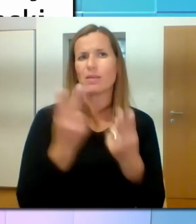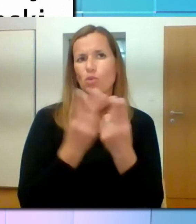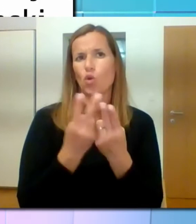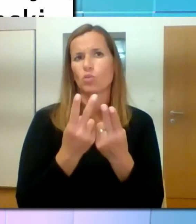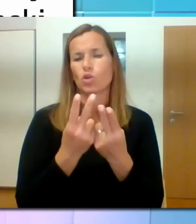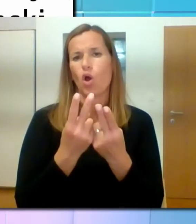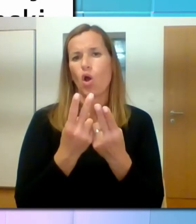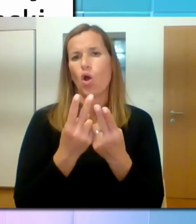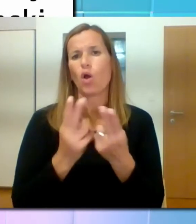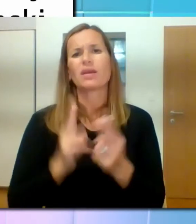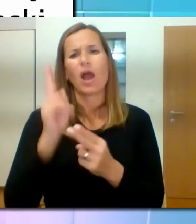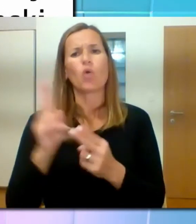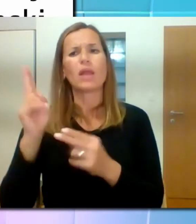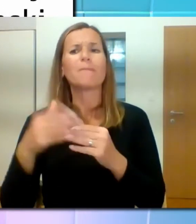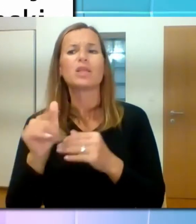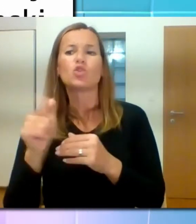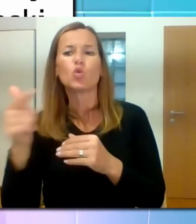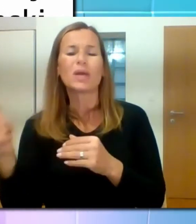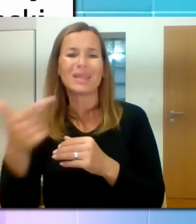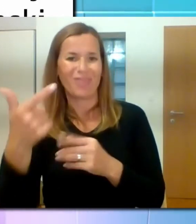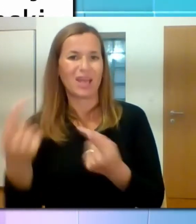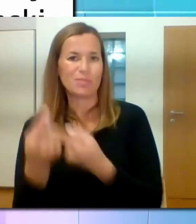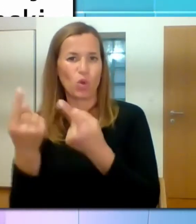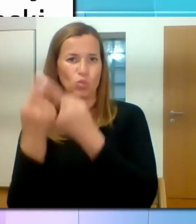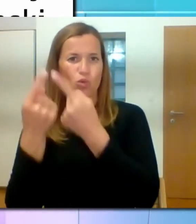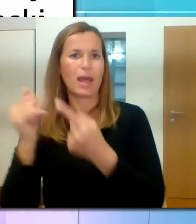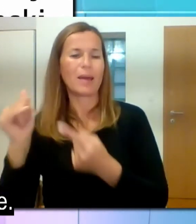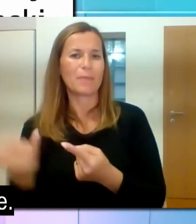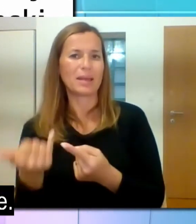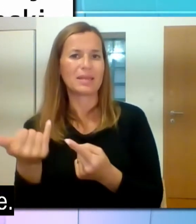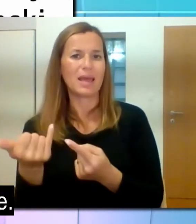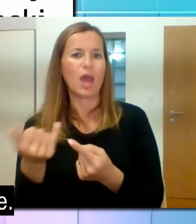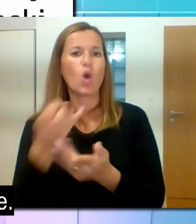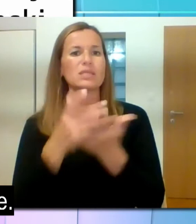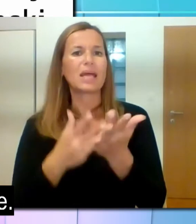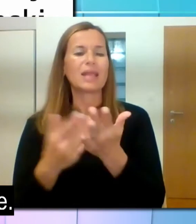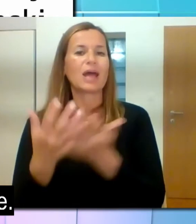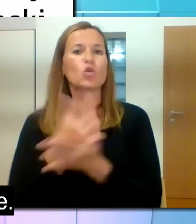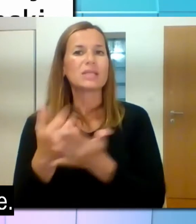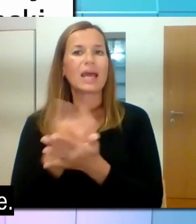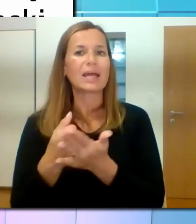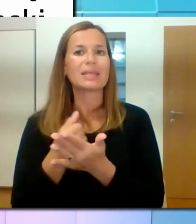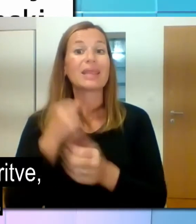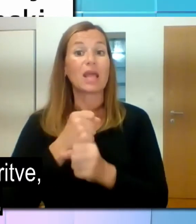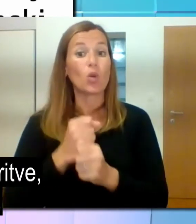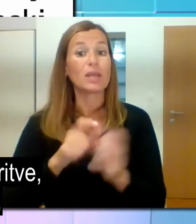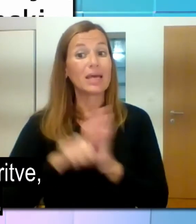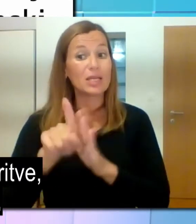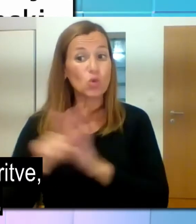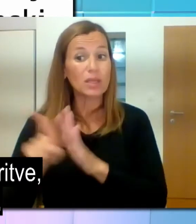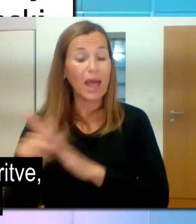rezultatov, ki mora biti podana od koncesionarja oziroma izvajalca zaposletvene rehabilitacije.